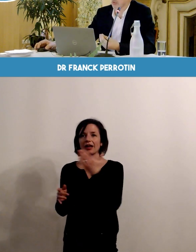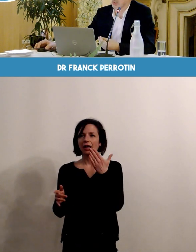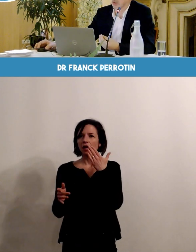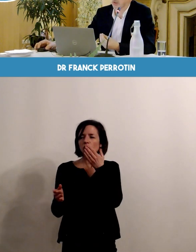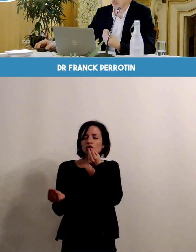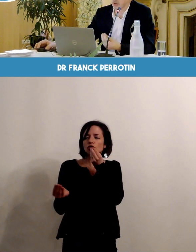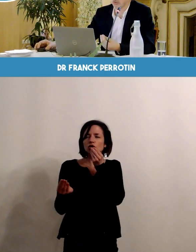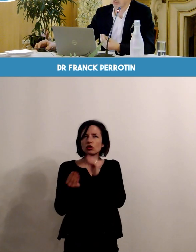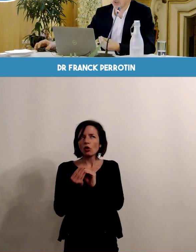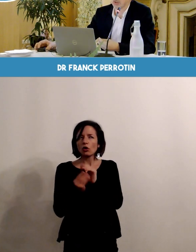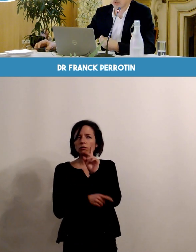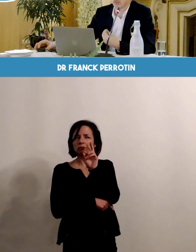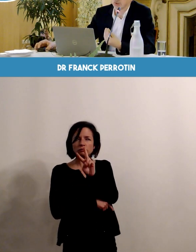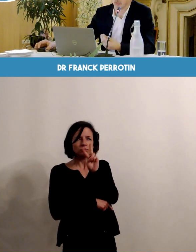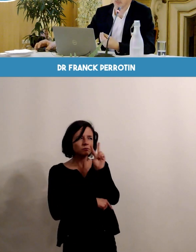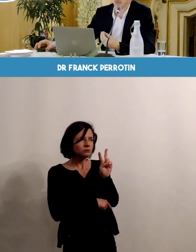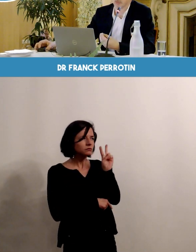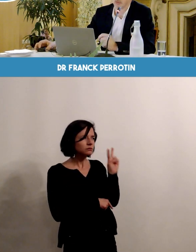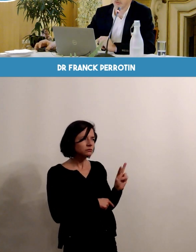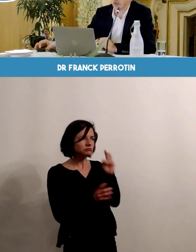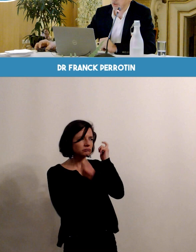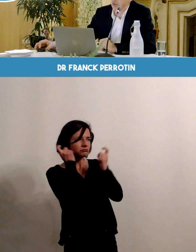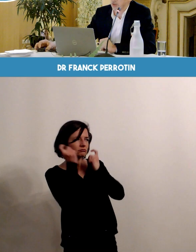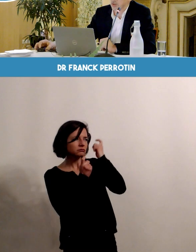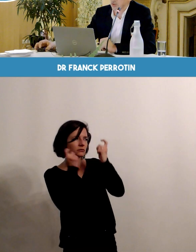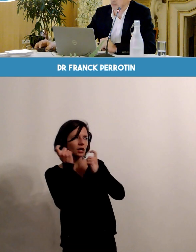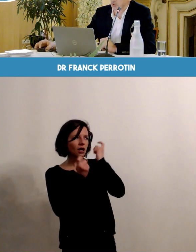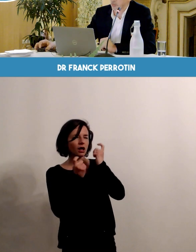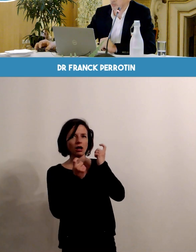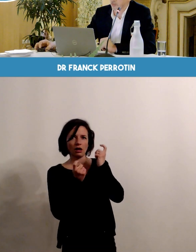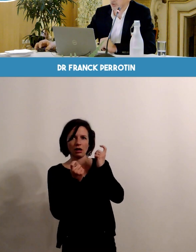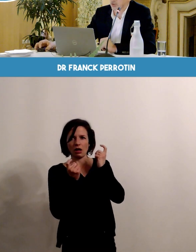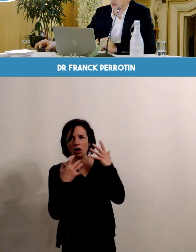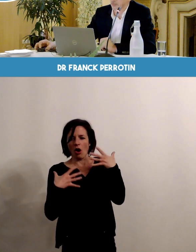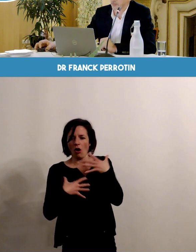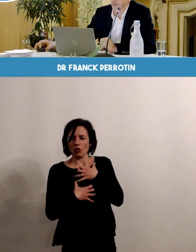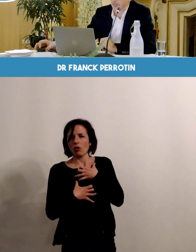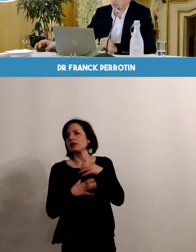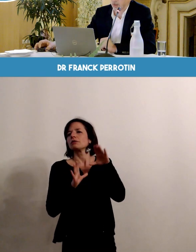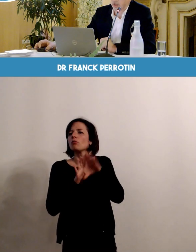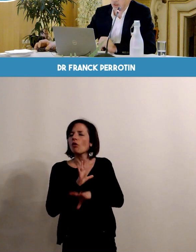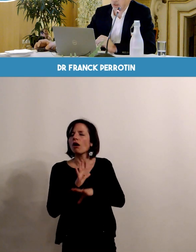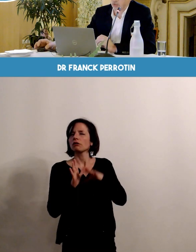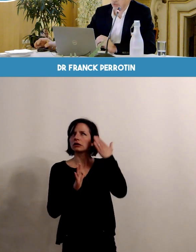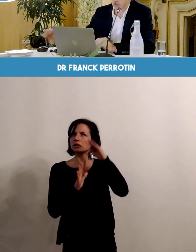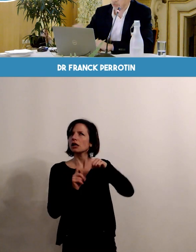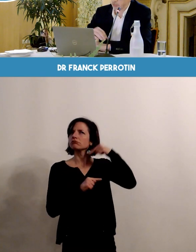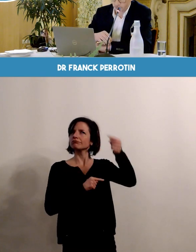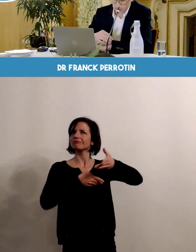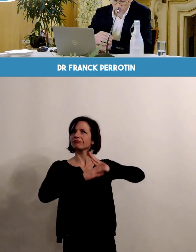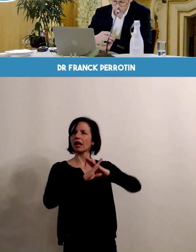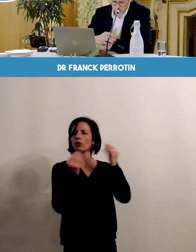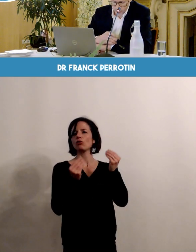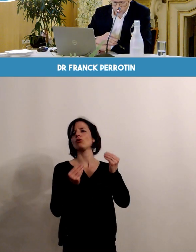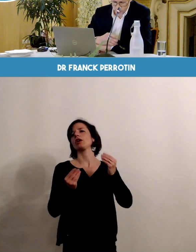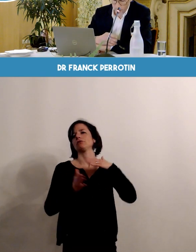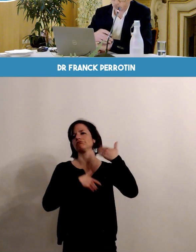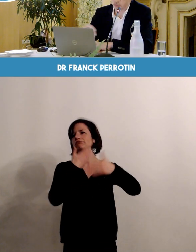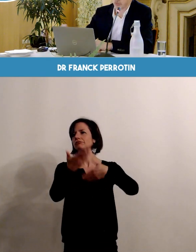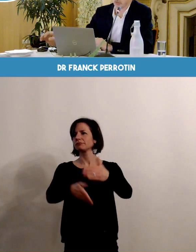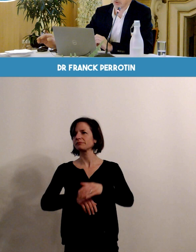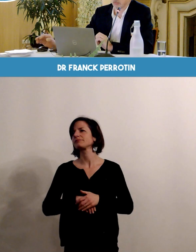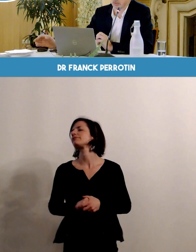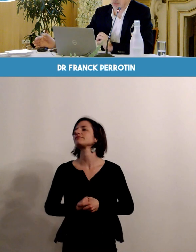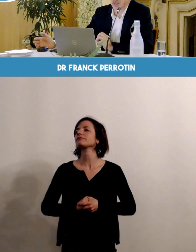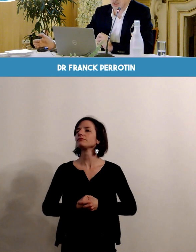participer à moins d'anxiété, moins d'angoisse, on sait un peu plus où on va et c'est souvent un peu plus facile. Alors, je